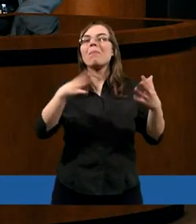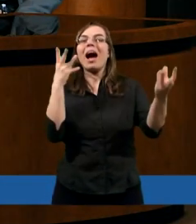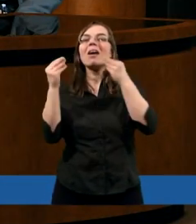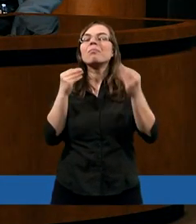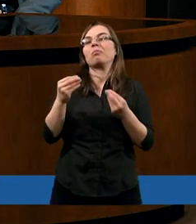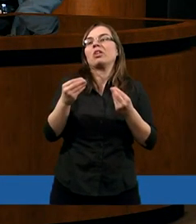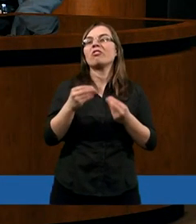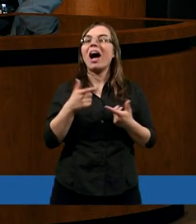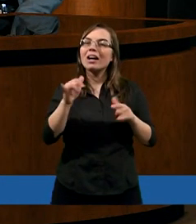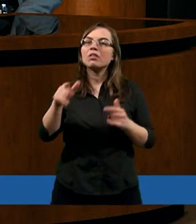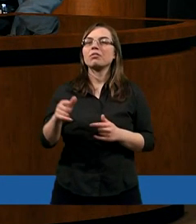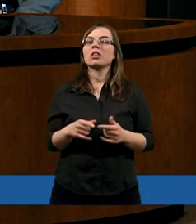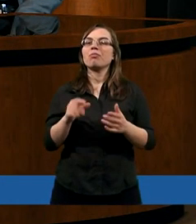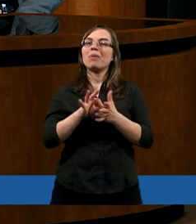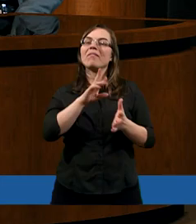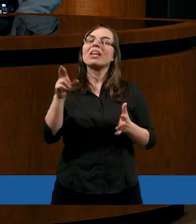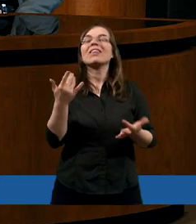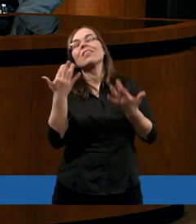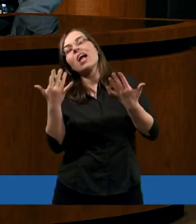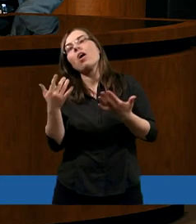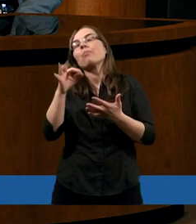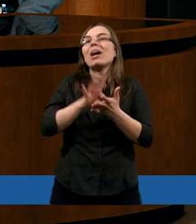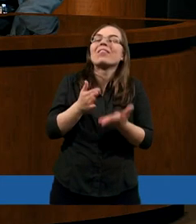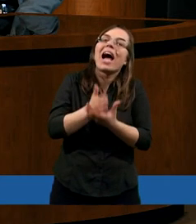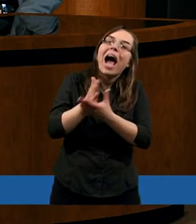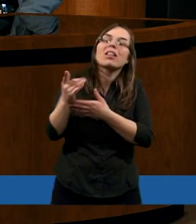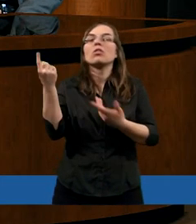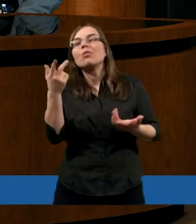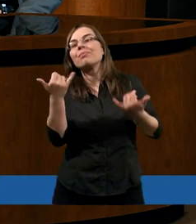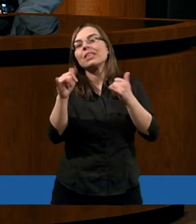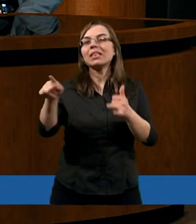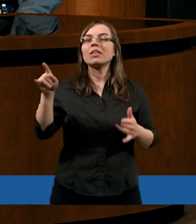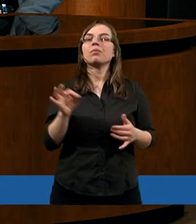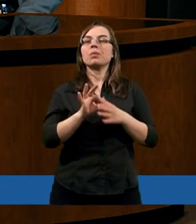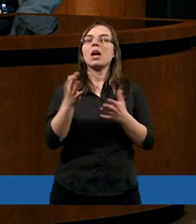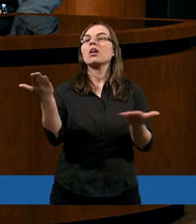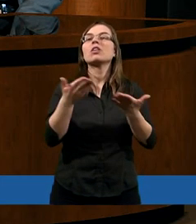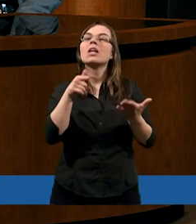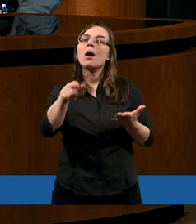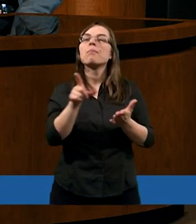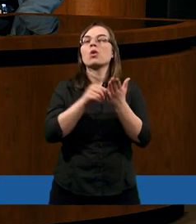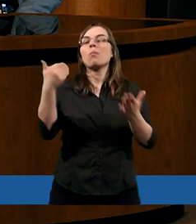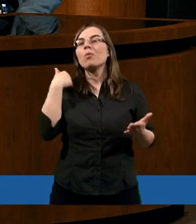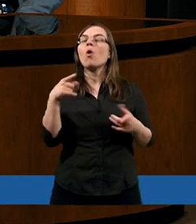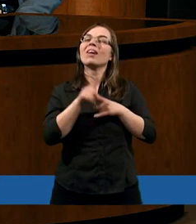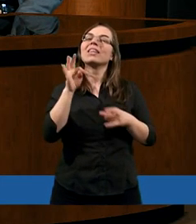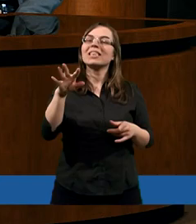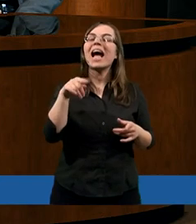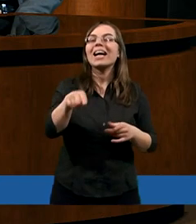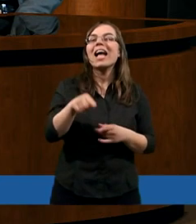obok siebie, tak? Nieść się ponad kulturowe uprzedzenia, tak? Czy jeszcze coś było takiego,